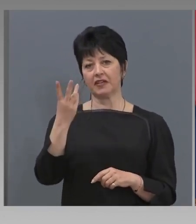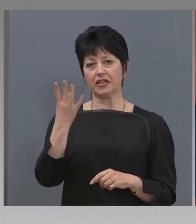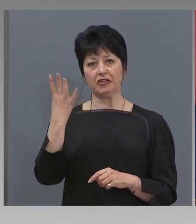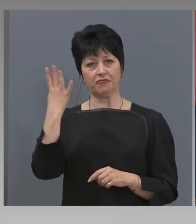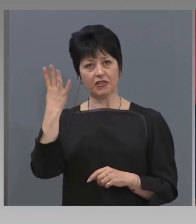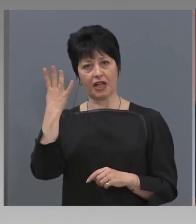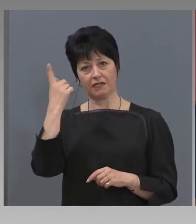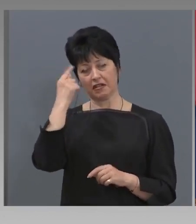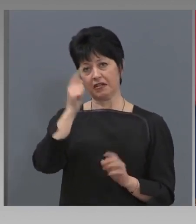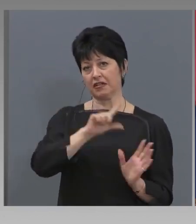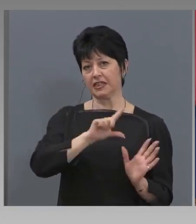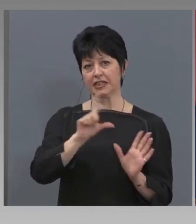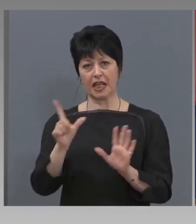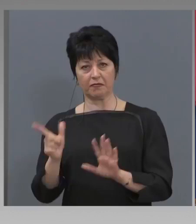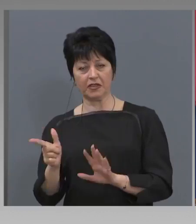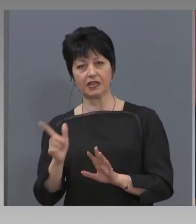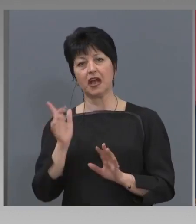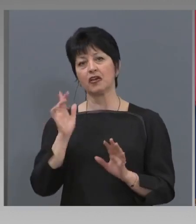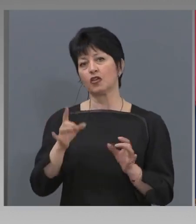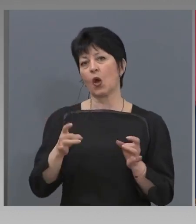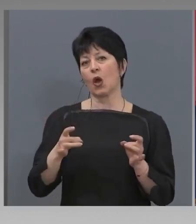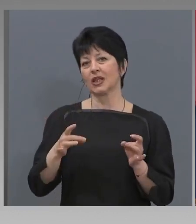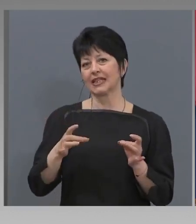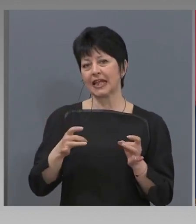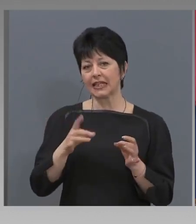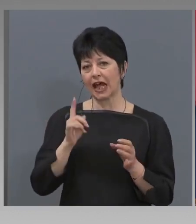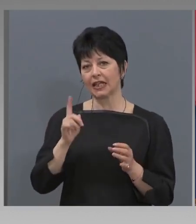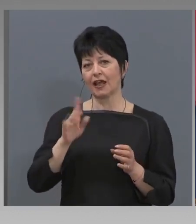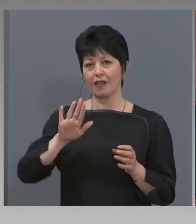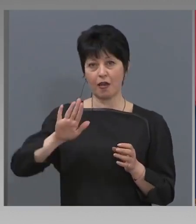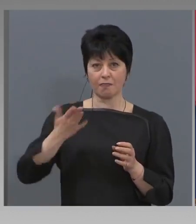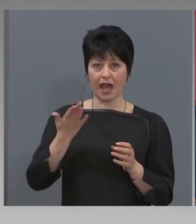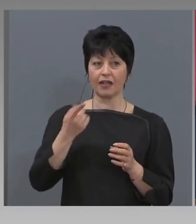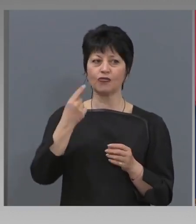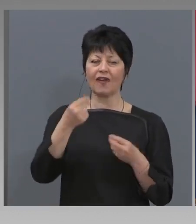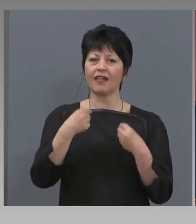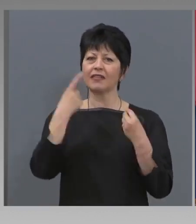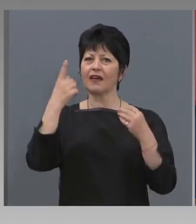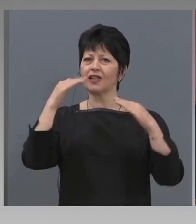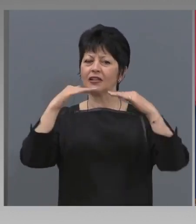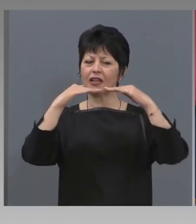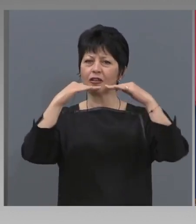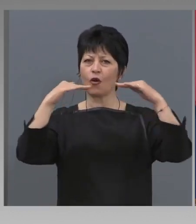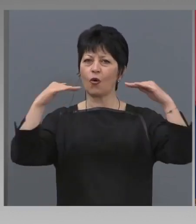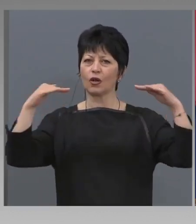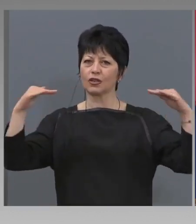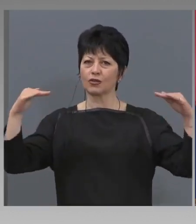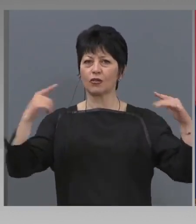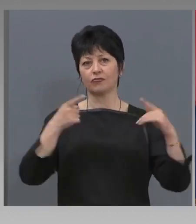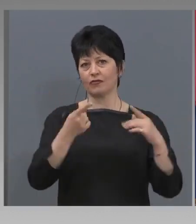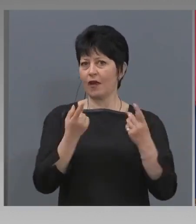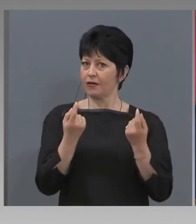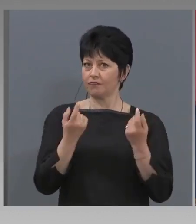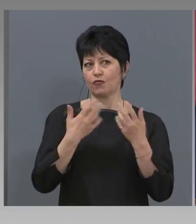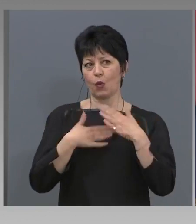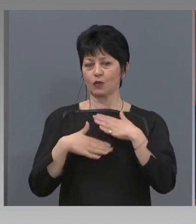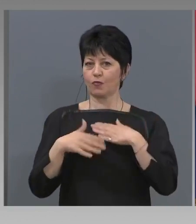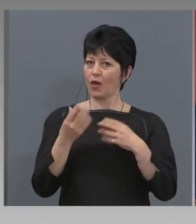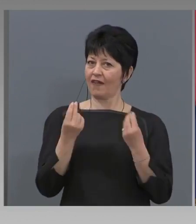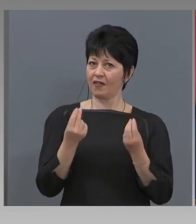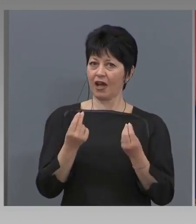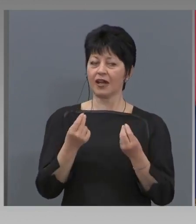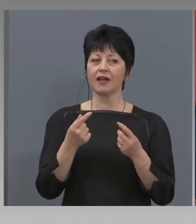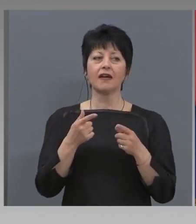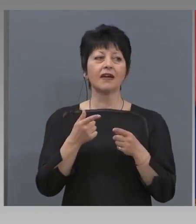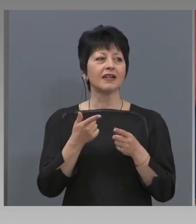седмици, до средата на май. Дава един хоризонт. Това успокоява до някъде, защото както тези, които сме